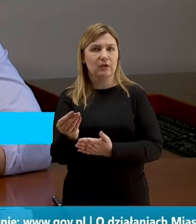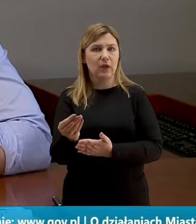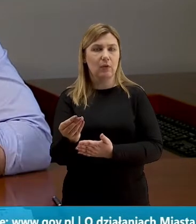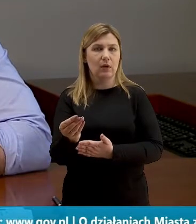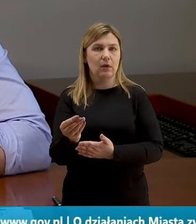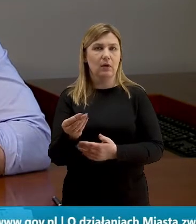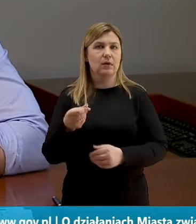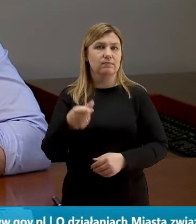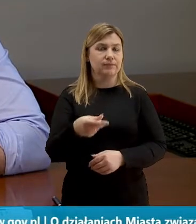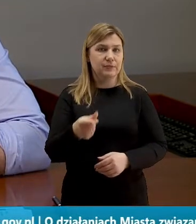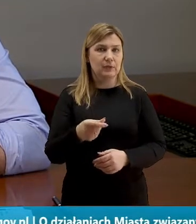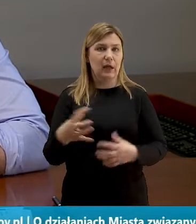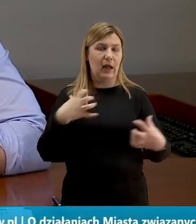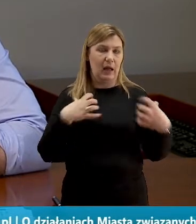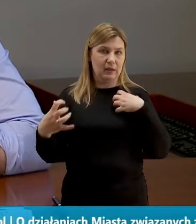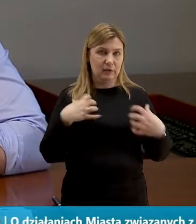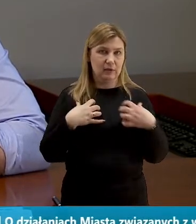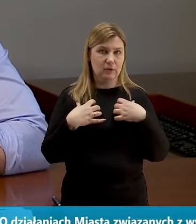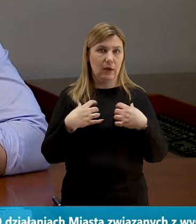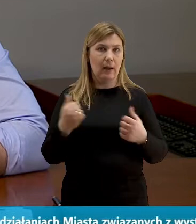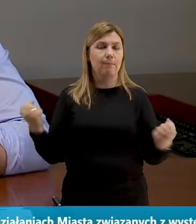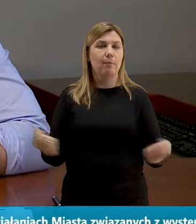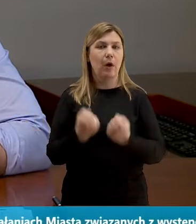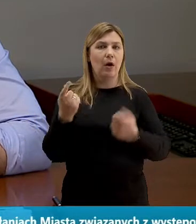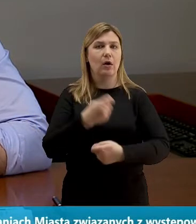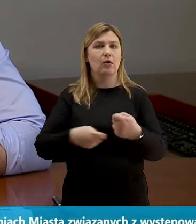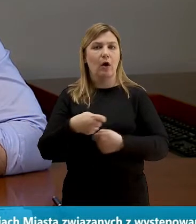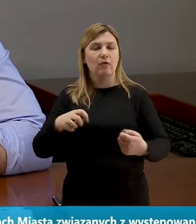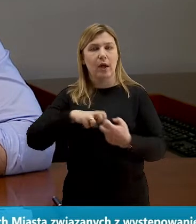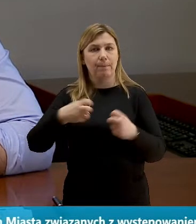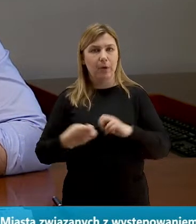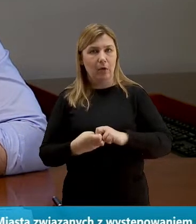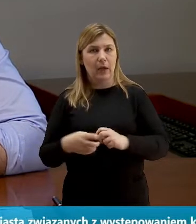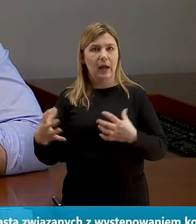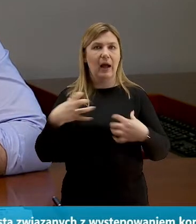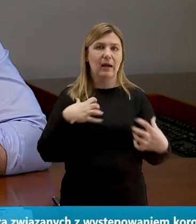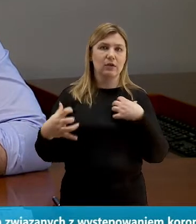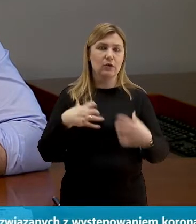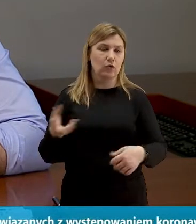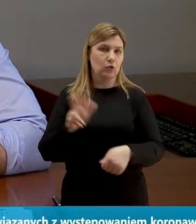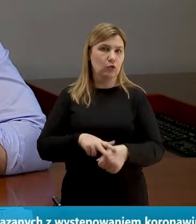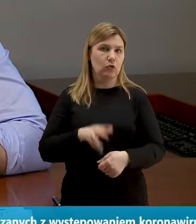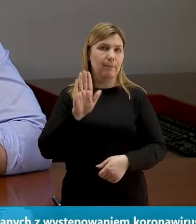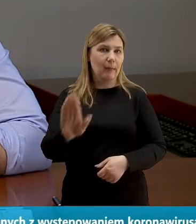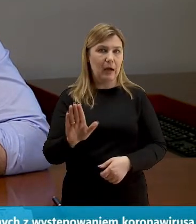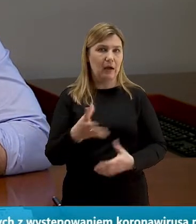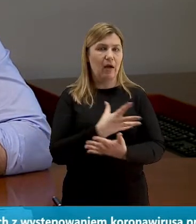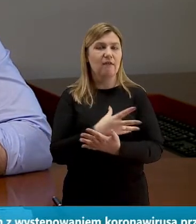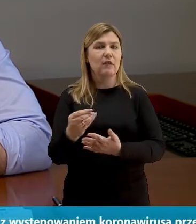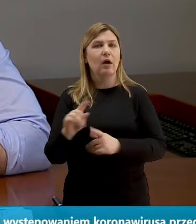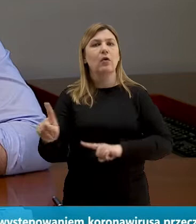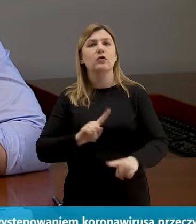artystom postaramy się też rozwiązać problem tych artystów którzy mają wypłatę uzależnioną od